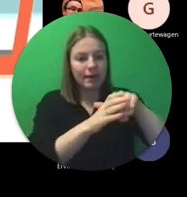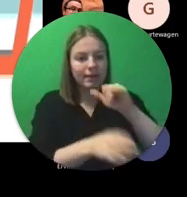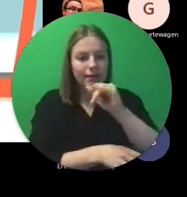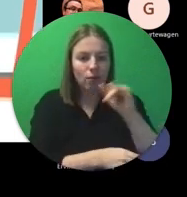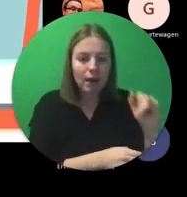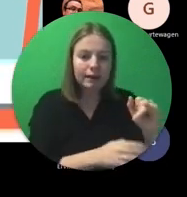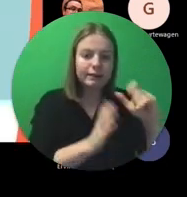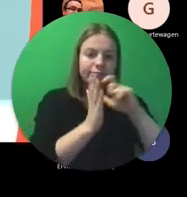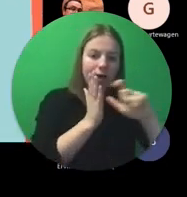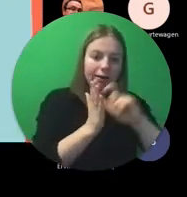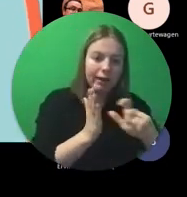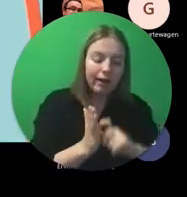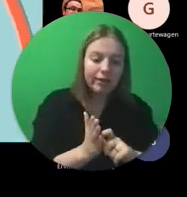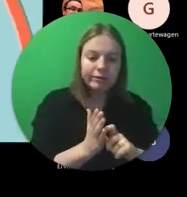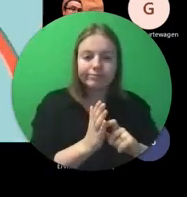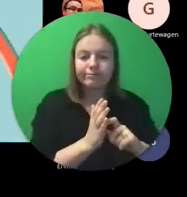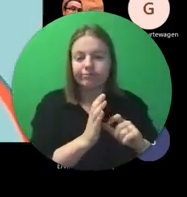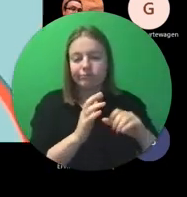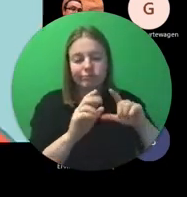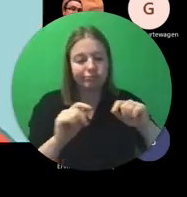articles and more.